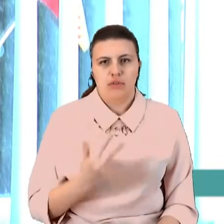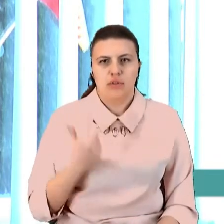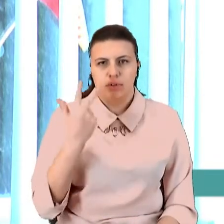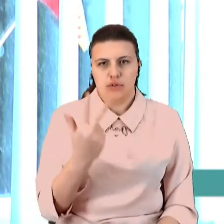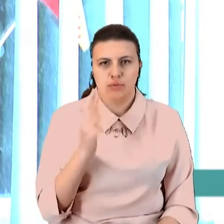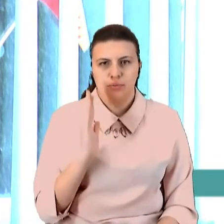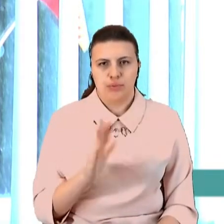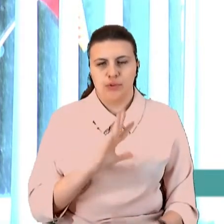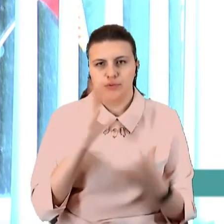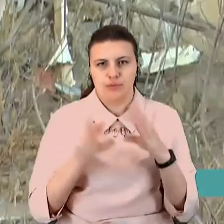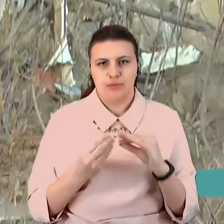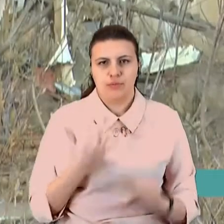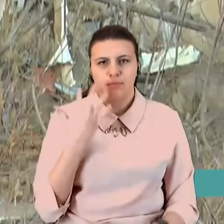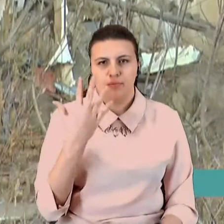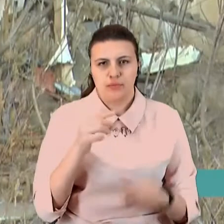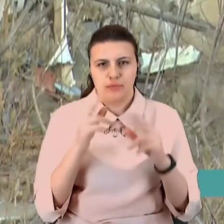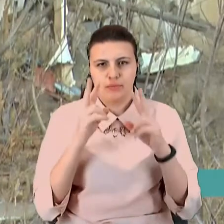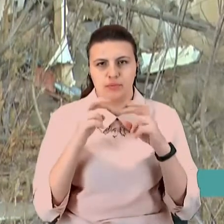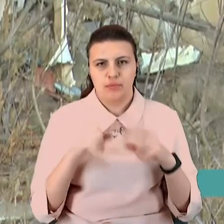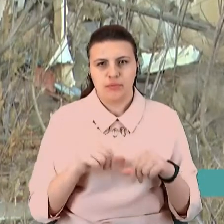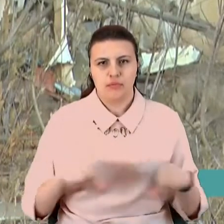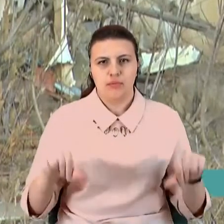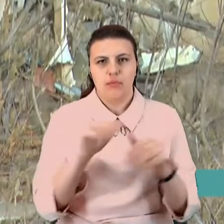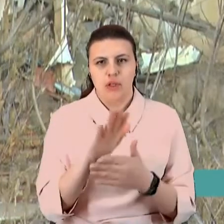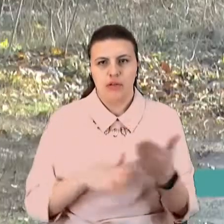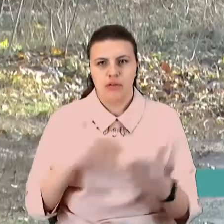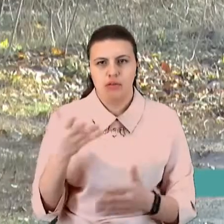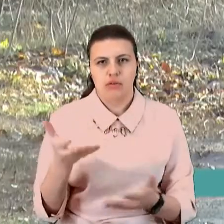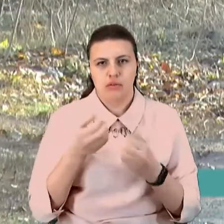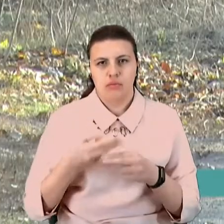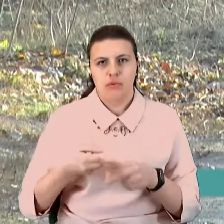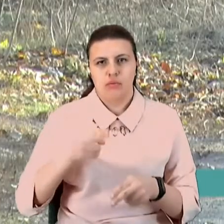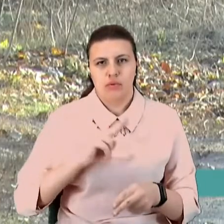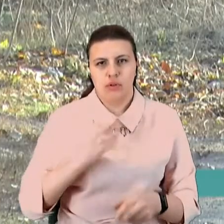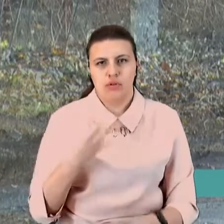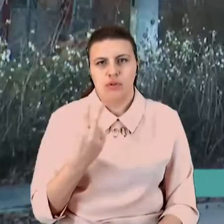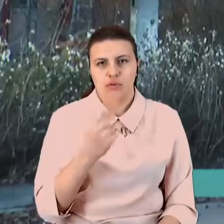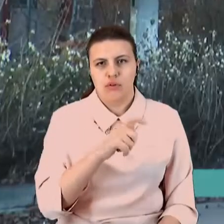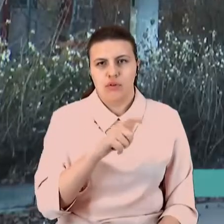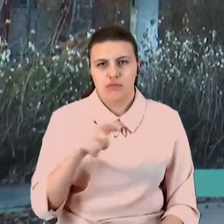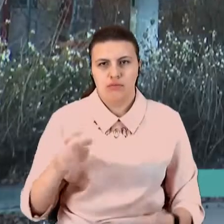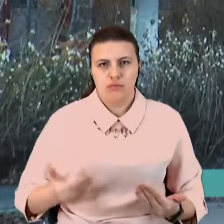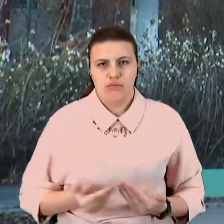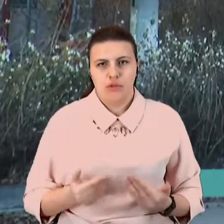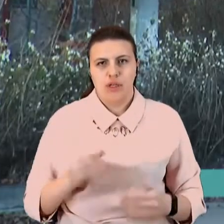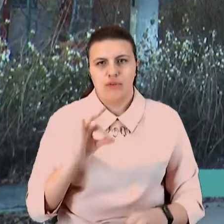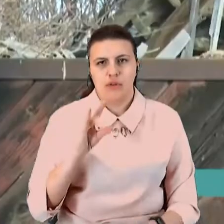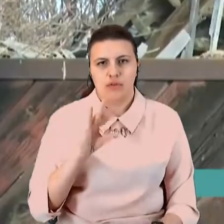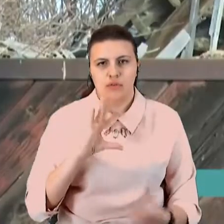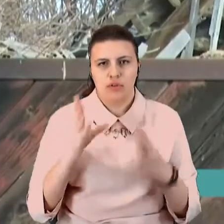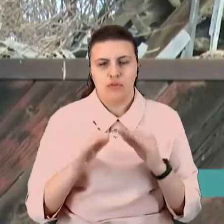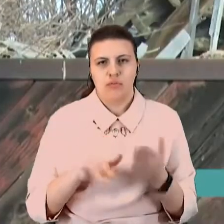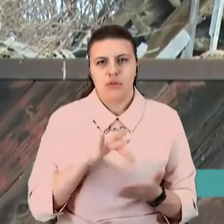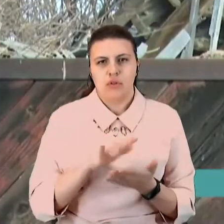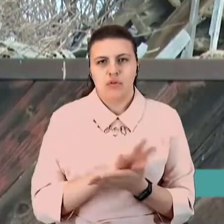на розгляд комісії. Заявки на отримання компенсації подали 42 жителя Авдіївки. Загалом у місті зруйновано більше, ніж